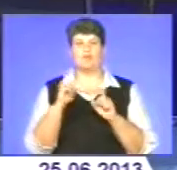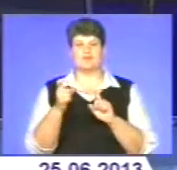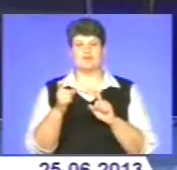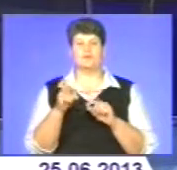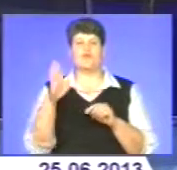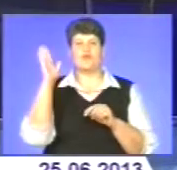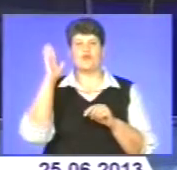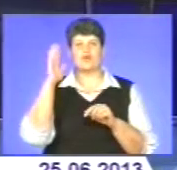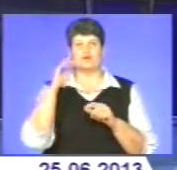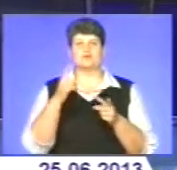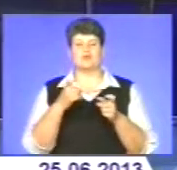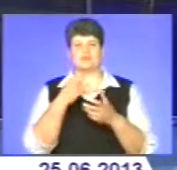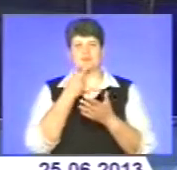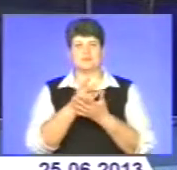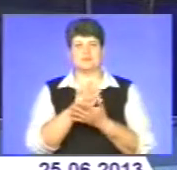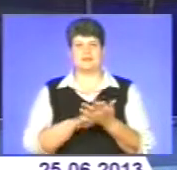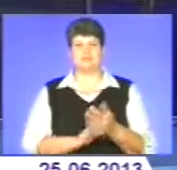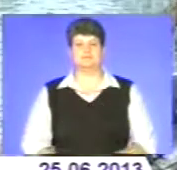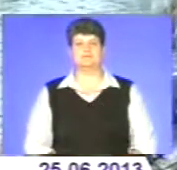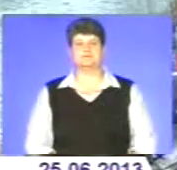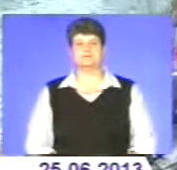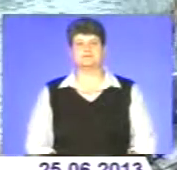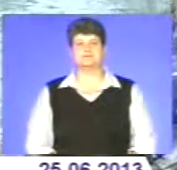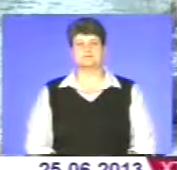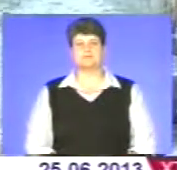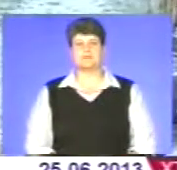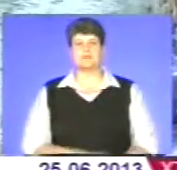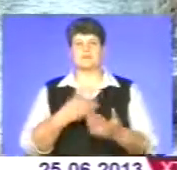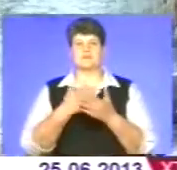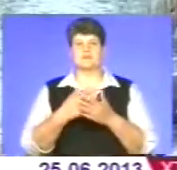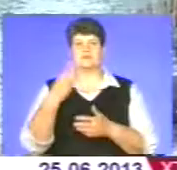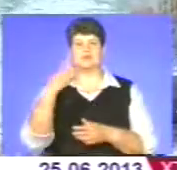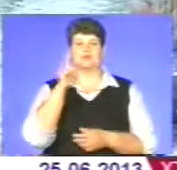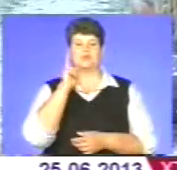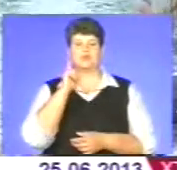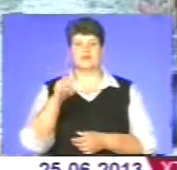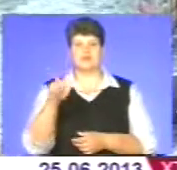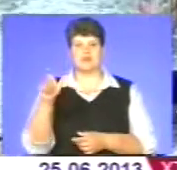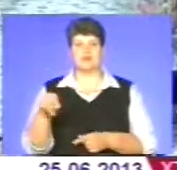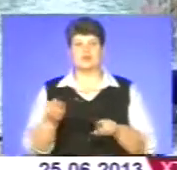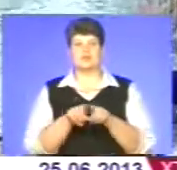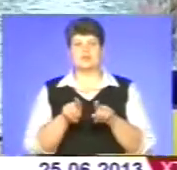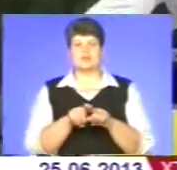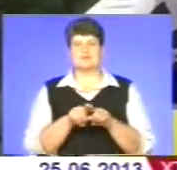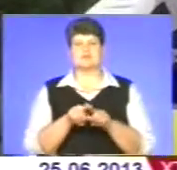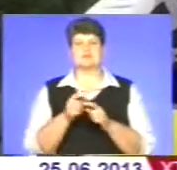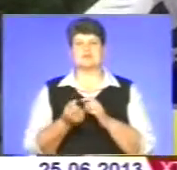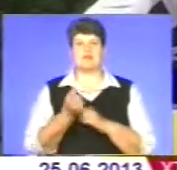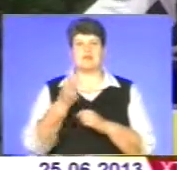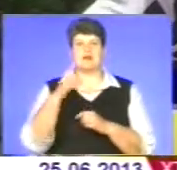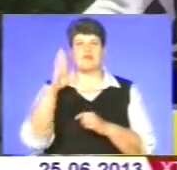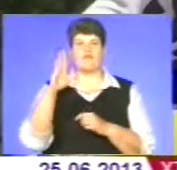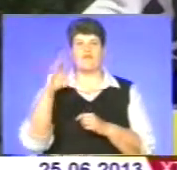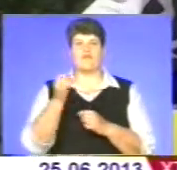і водяну зброю дивимось далі. Близько 30 молодих людей практично одночасно з'являються біля фонтана,